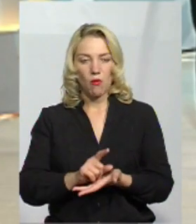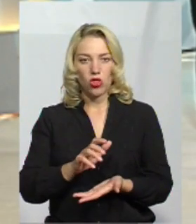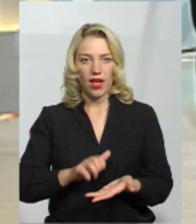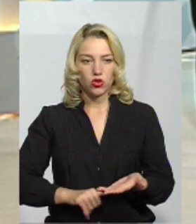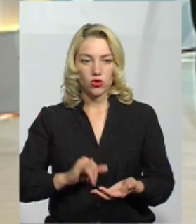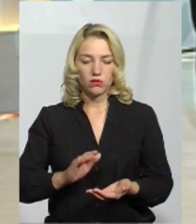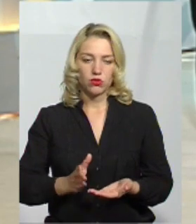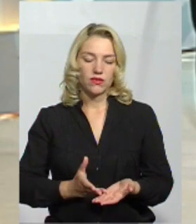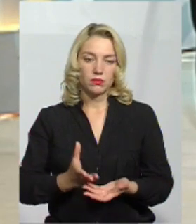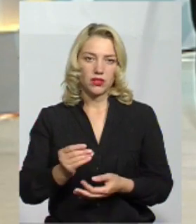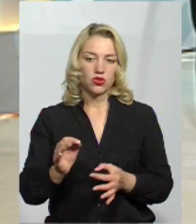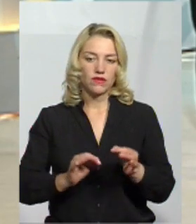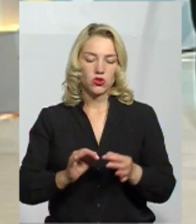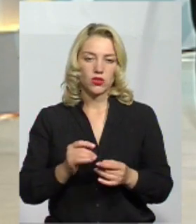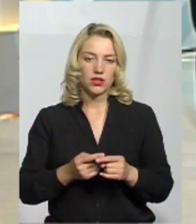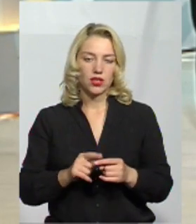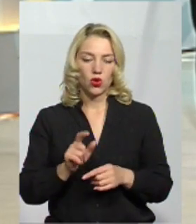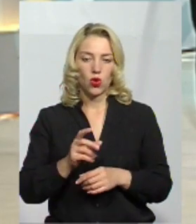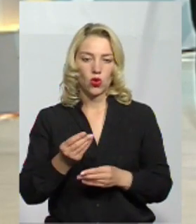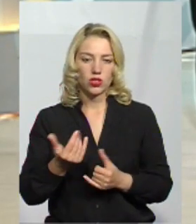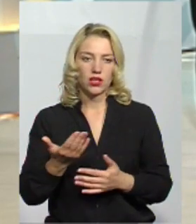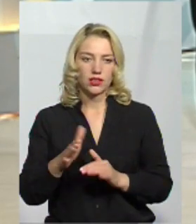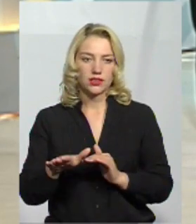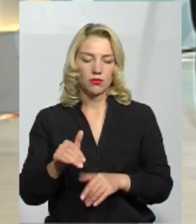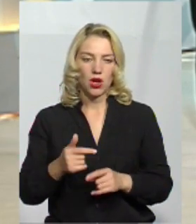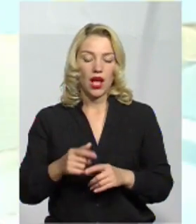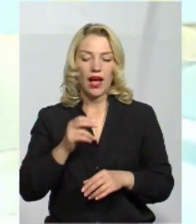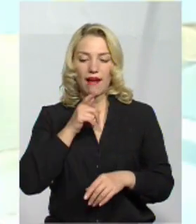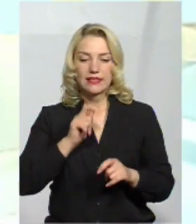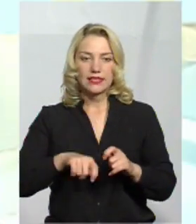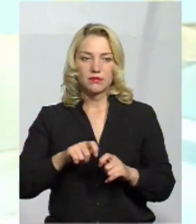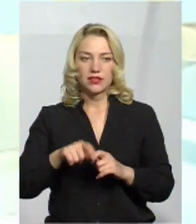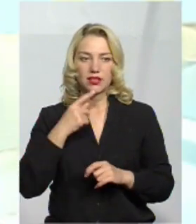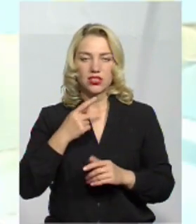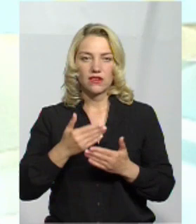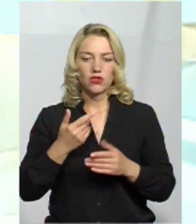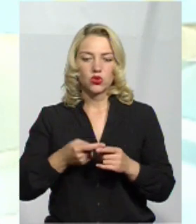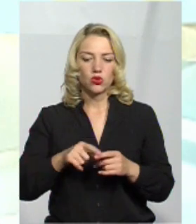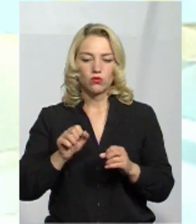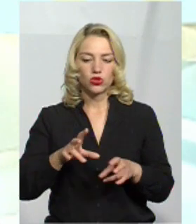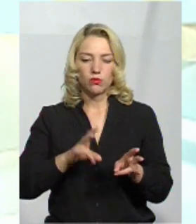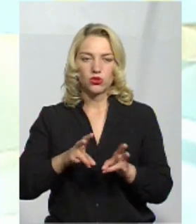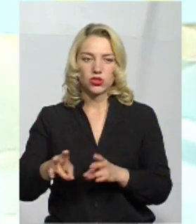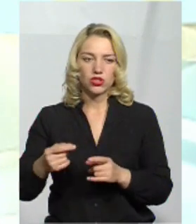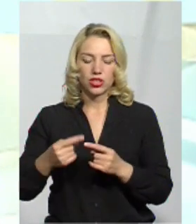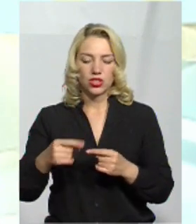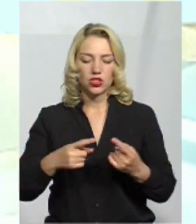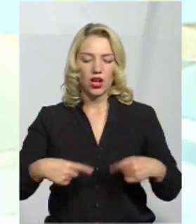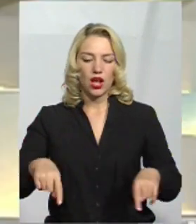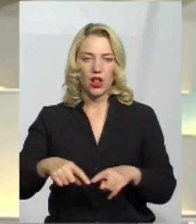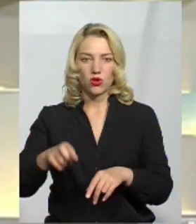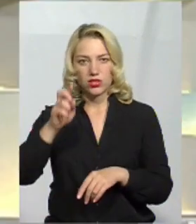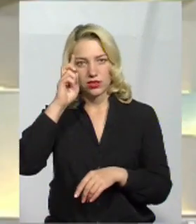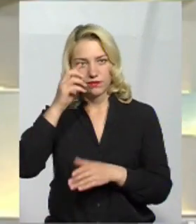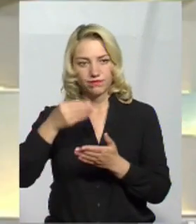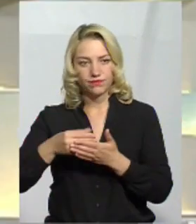відповідно сплачувати відсотки тих грошей, яких він запозичив. Але експерт каже, що від того можуть постраждати інші галузі соціальні